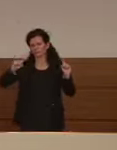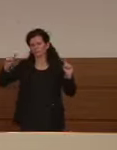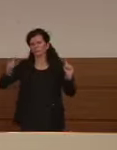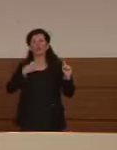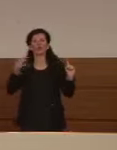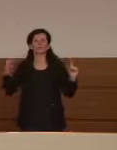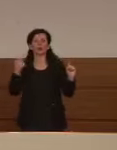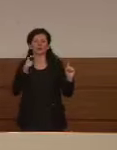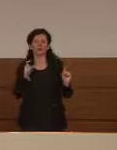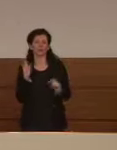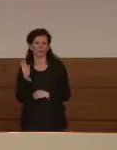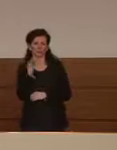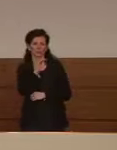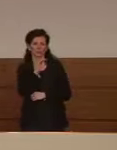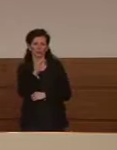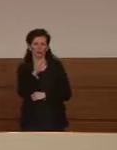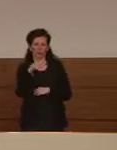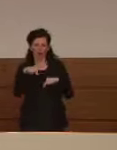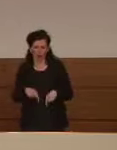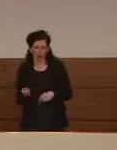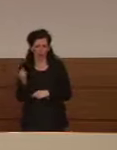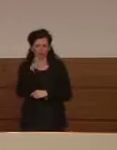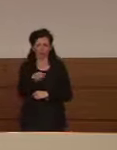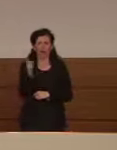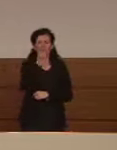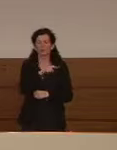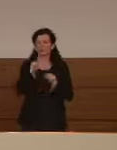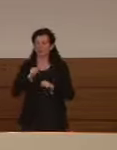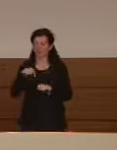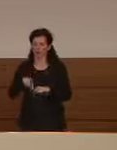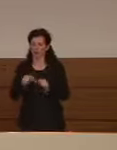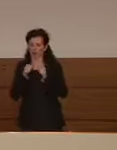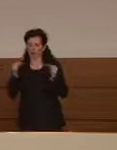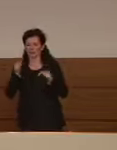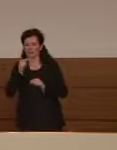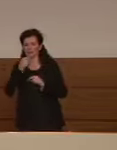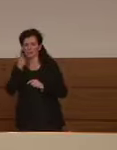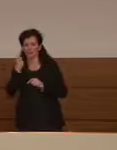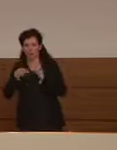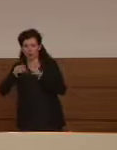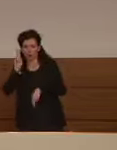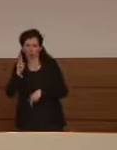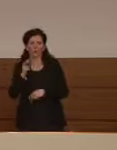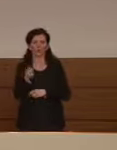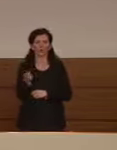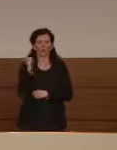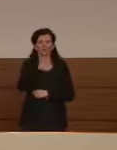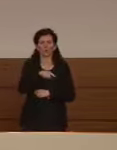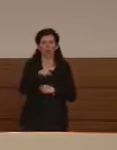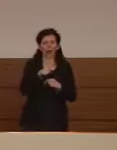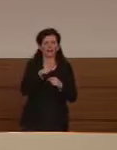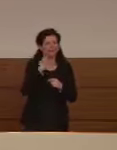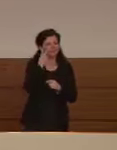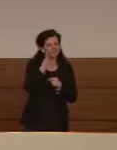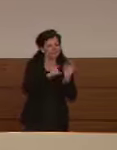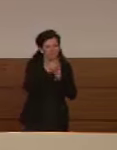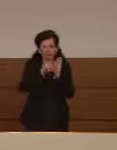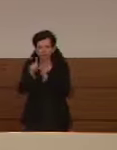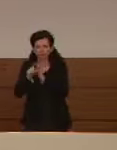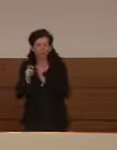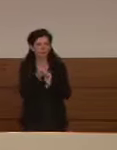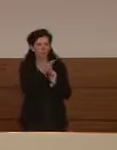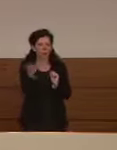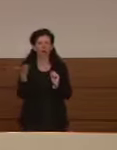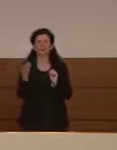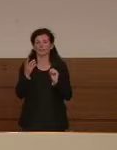oscillazione che è dovuta al fatto che un giorno fanno più tamponi un giorno si fanno più notifiche e questo porta a una normale